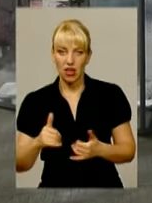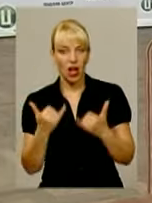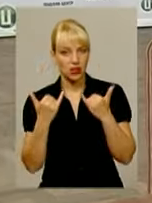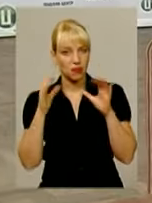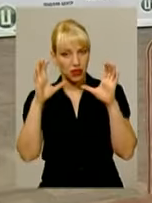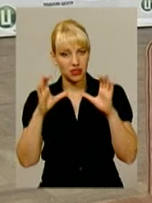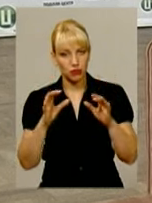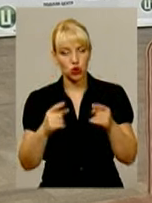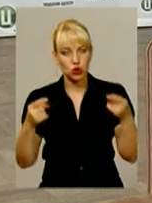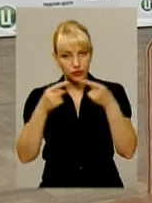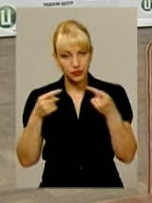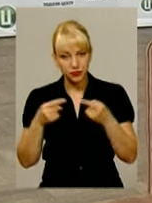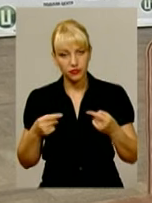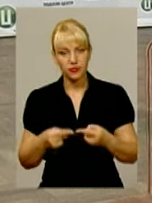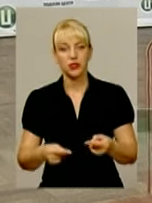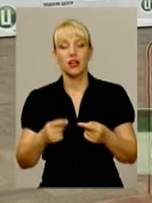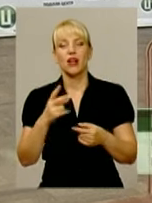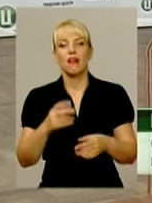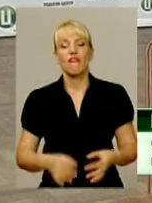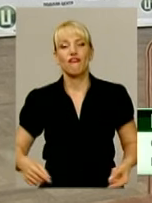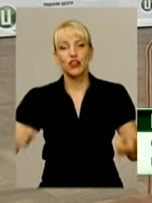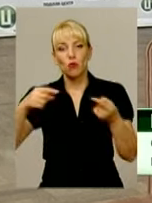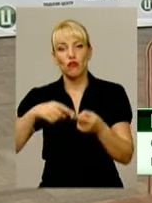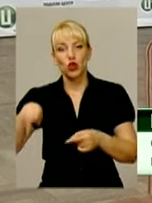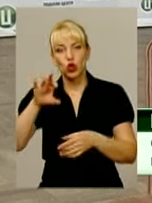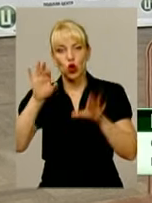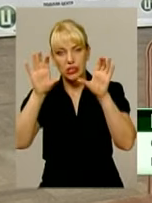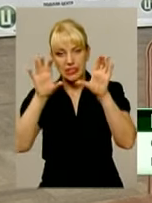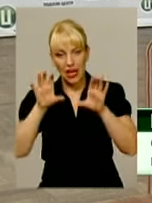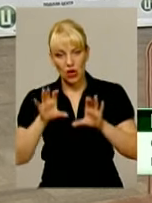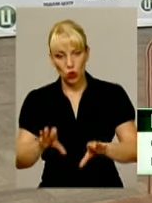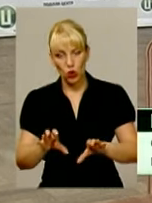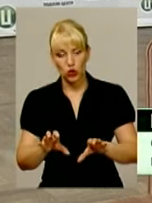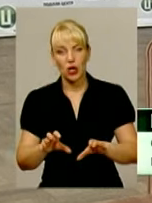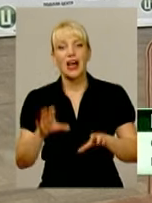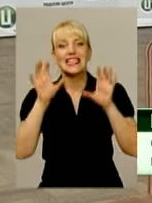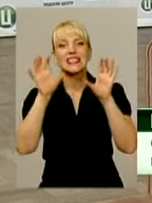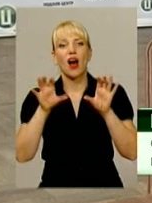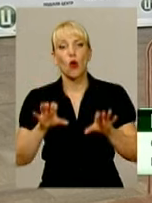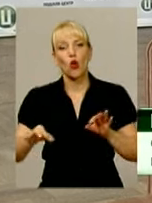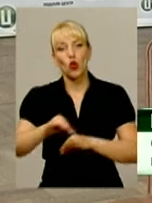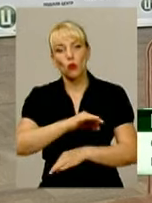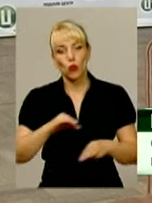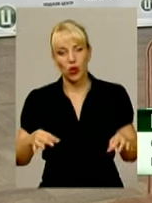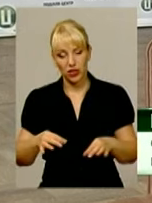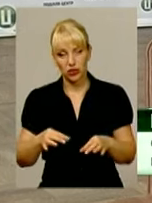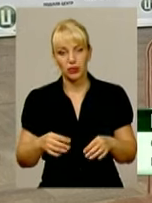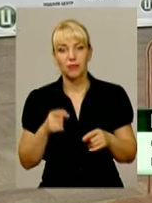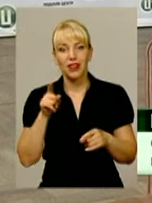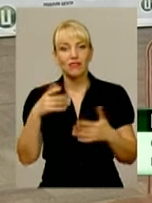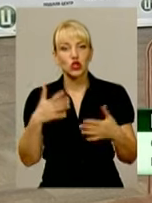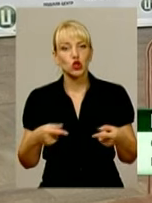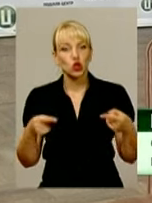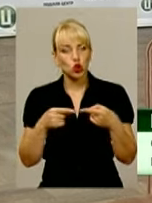цифри. Відповідно до нового закону про місцеві вибори, законопроекту поки що, то там вже встановлено точну